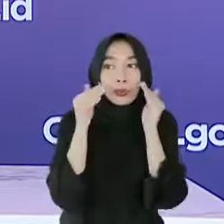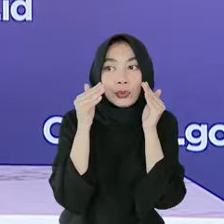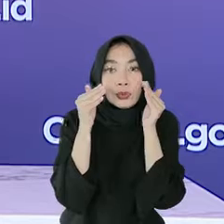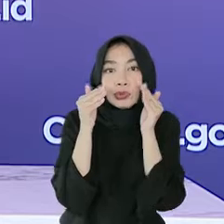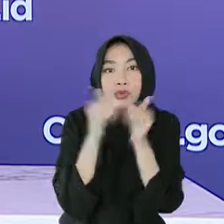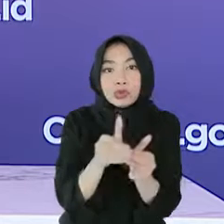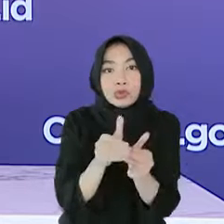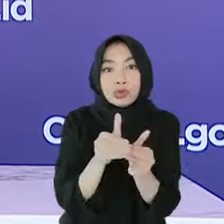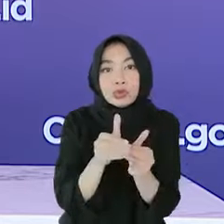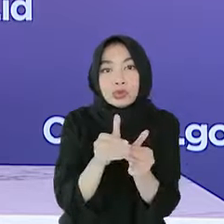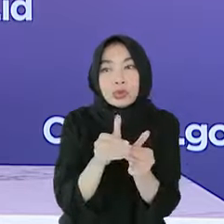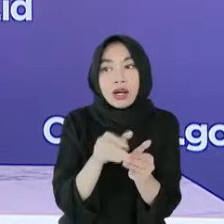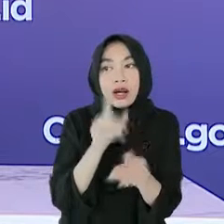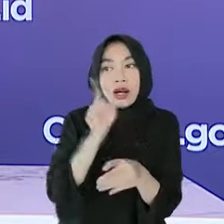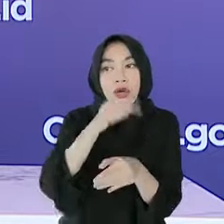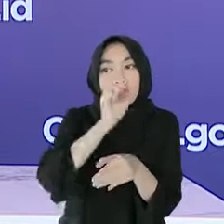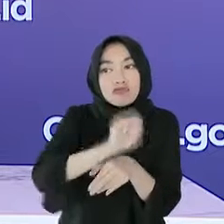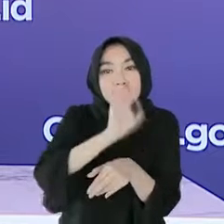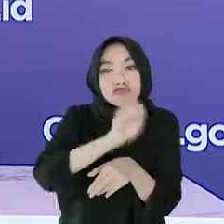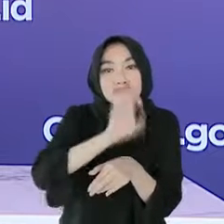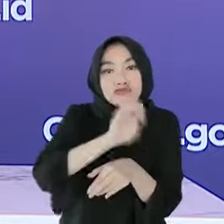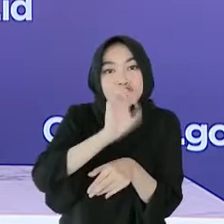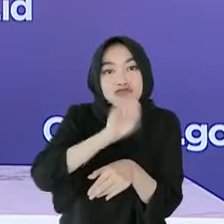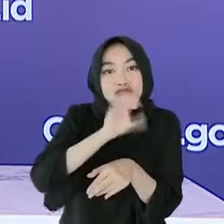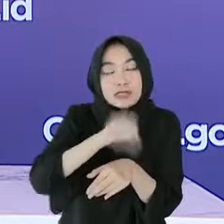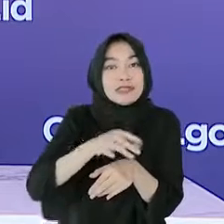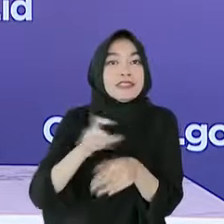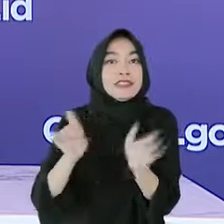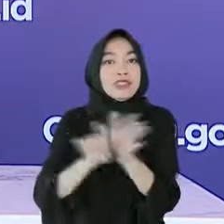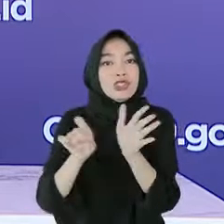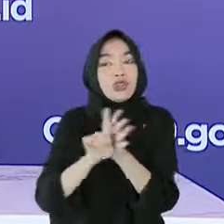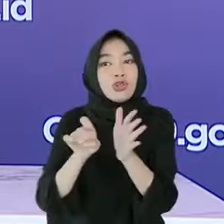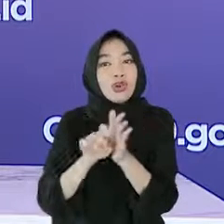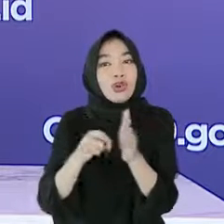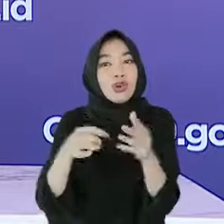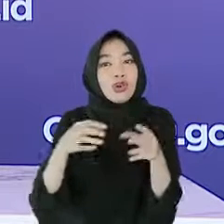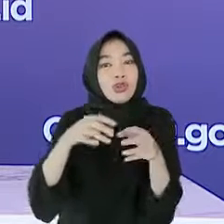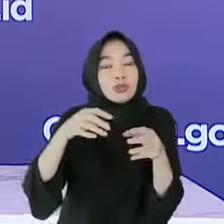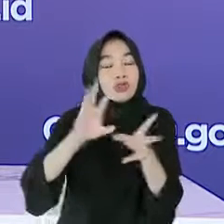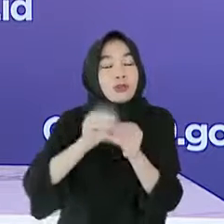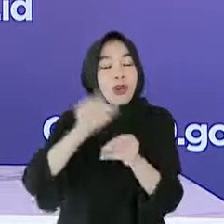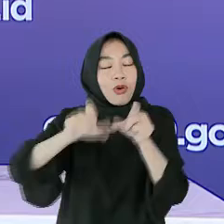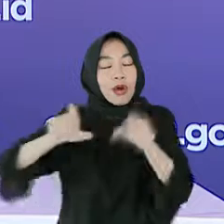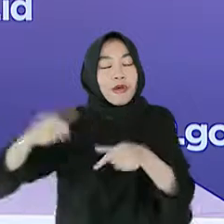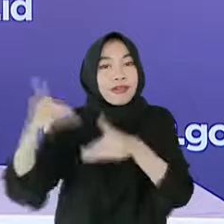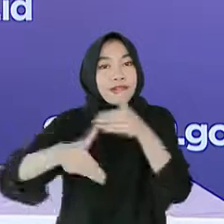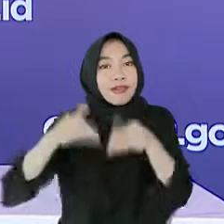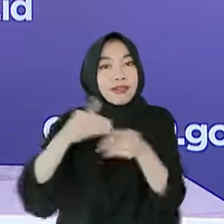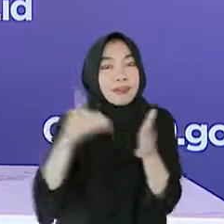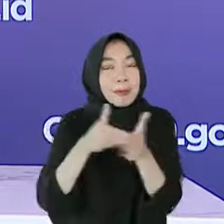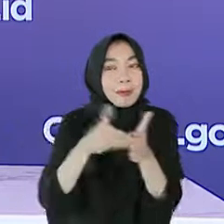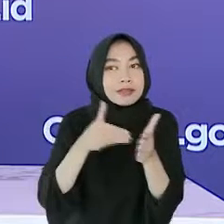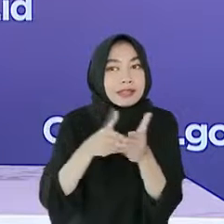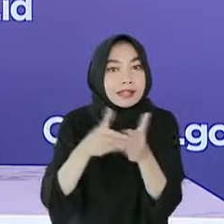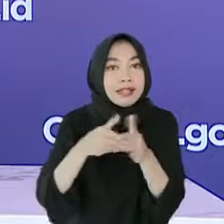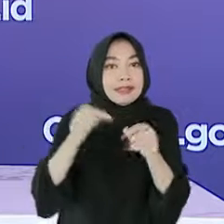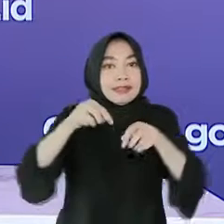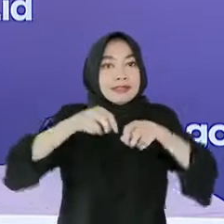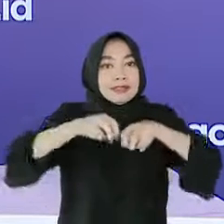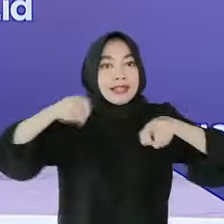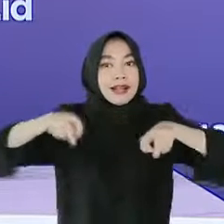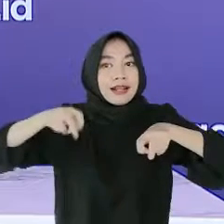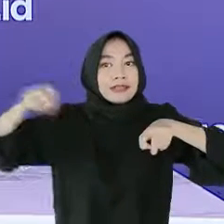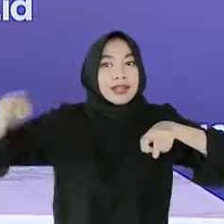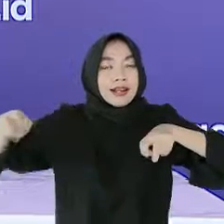memastikan pedoman pelaksanaan ditegakkan, baik pembatasan kapasitas, jarak maupun higienitas dalam